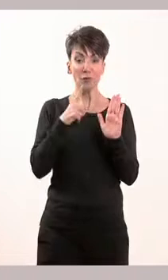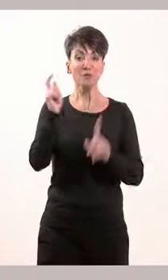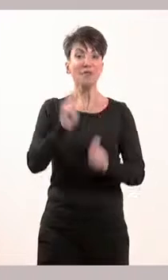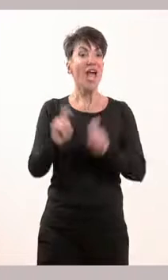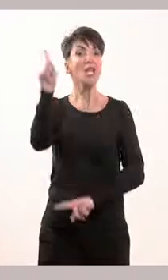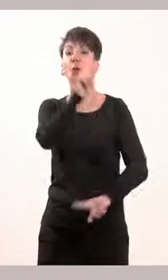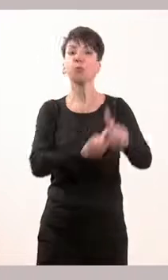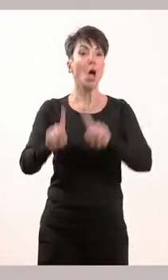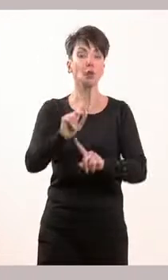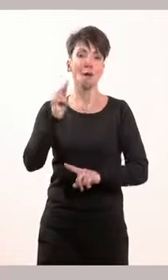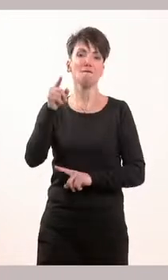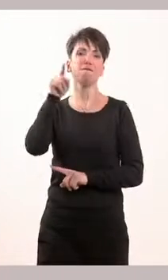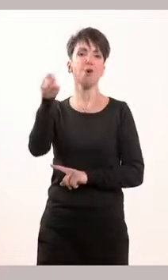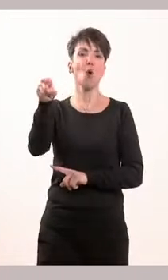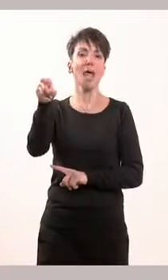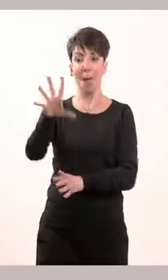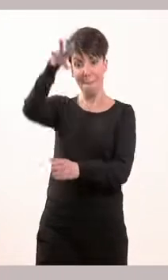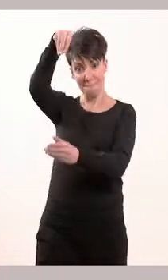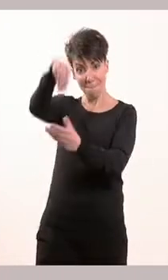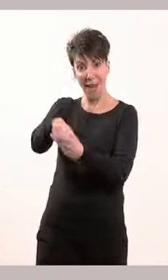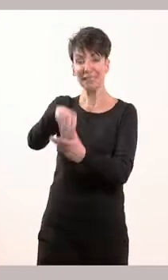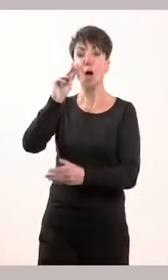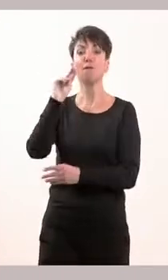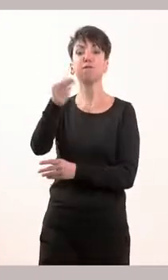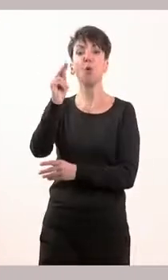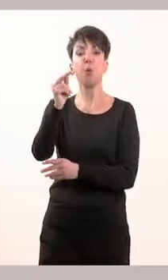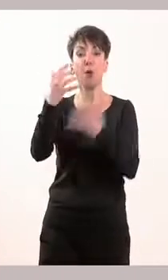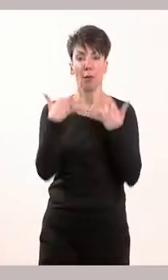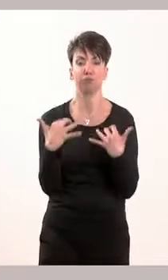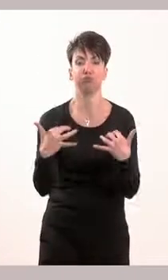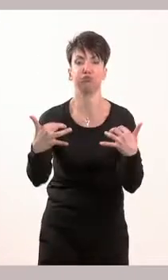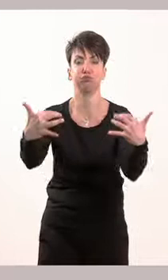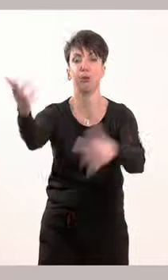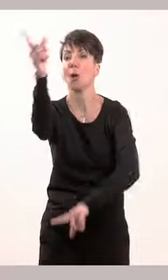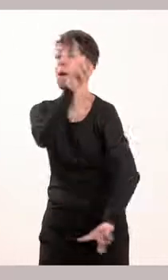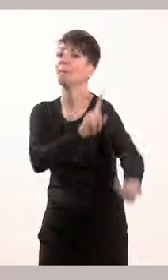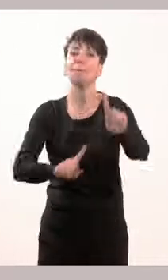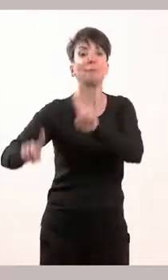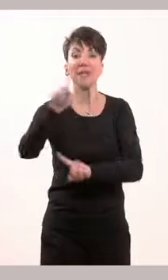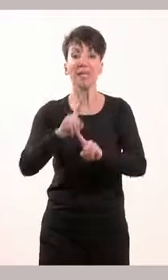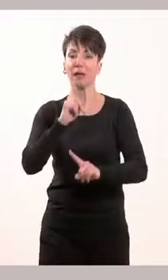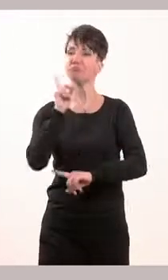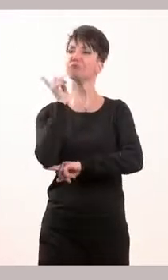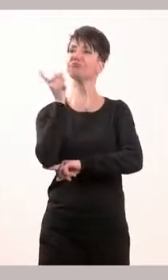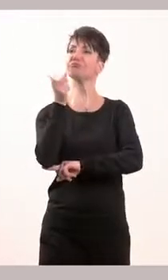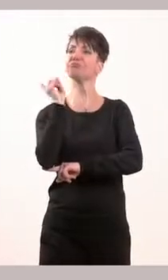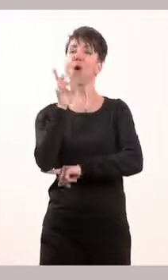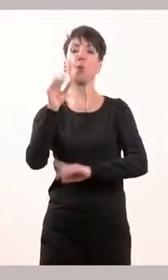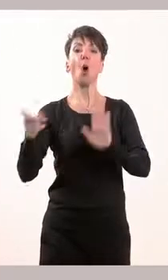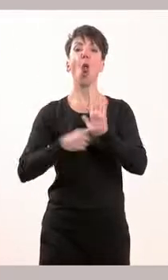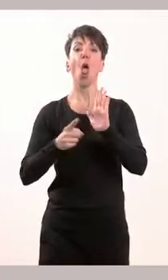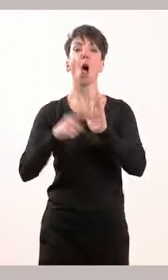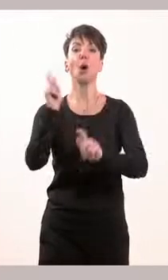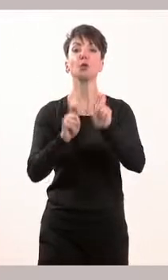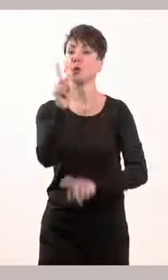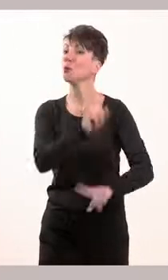Και τη Βουλή, ποιοι την αποτελούν παιδιά, ποιοι βρίσκονται στη Βουλή οι οποίοι ασκούν νομοθετική εξουσία. Πες μου